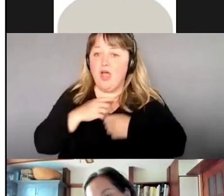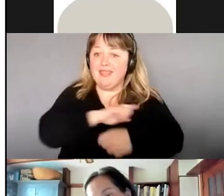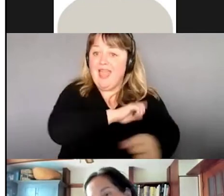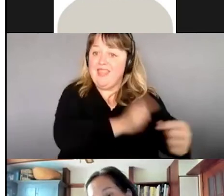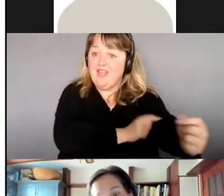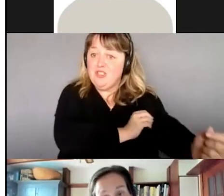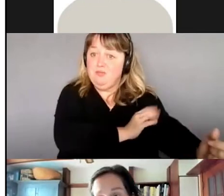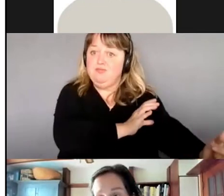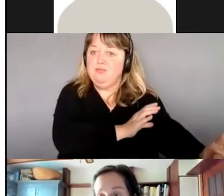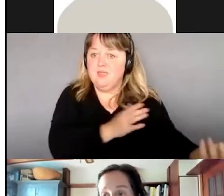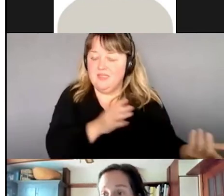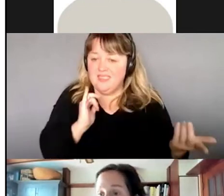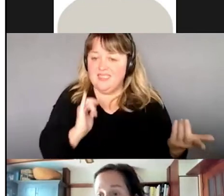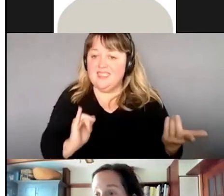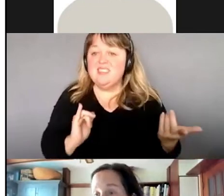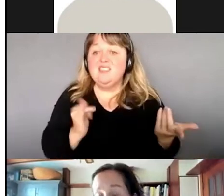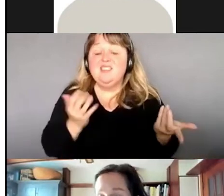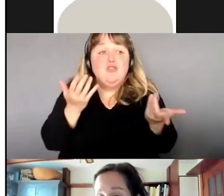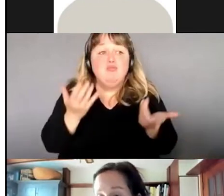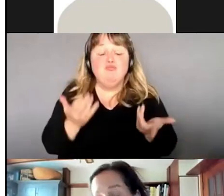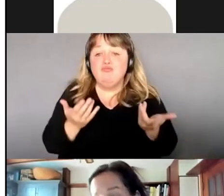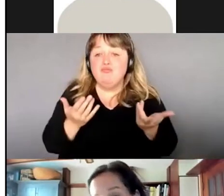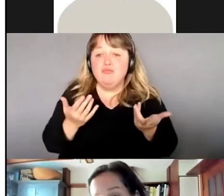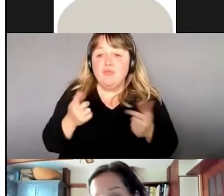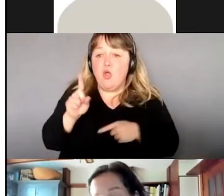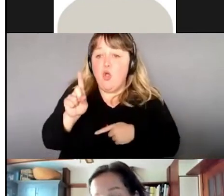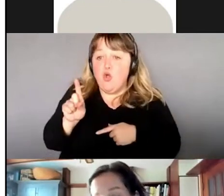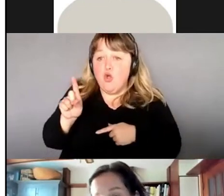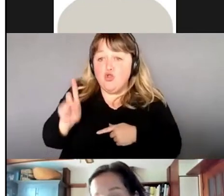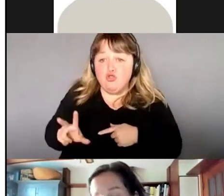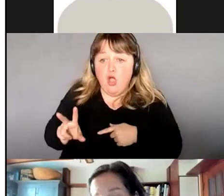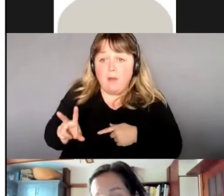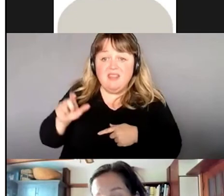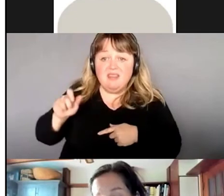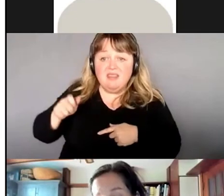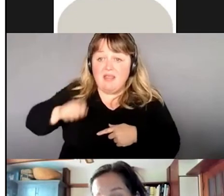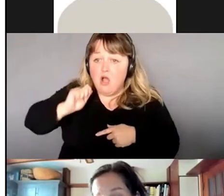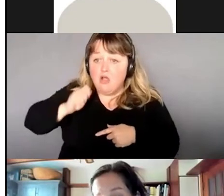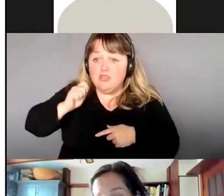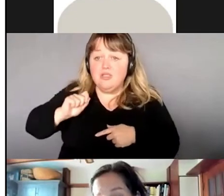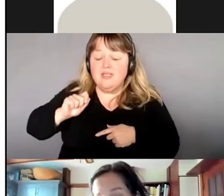s'ils prennent une demi-tasse de tisane de romarin après.